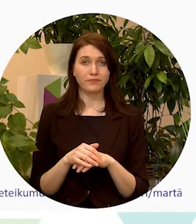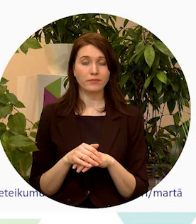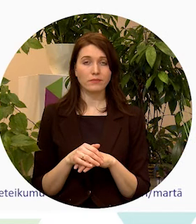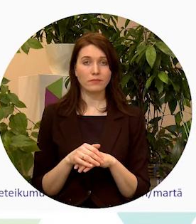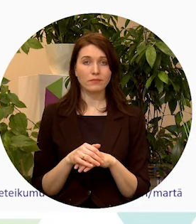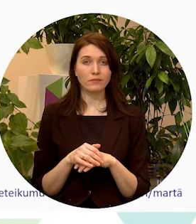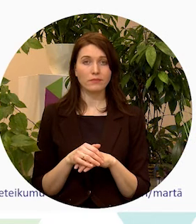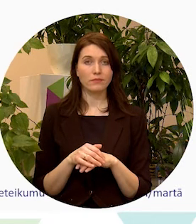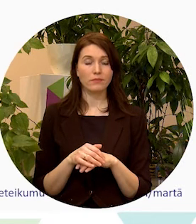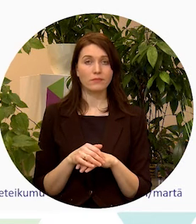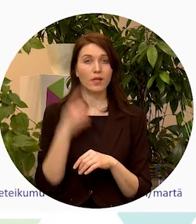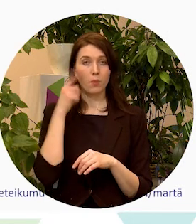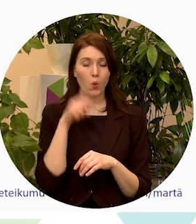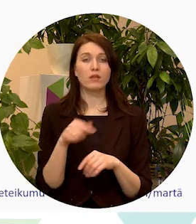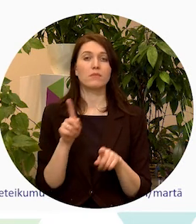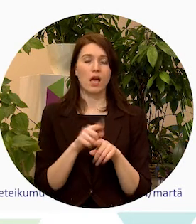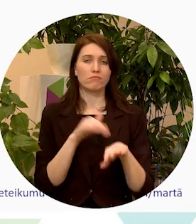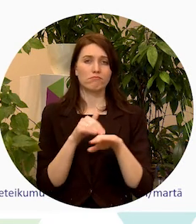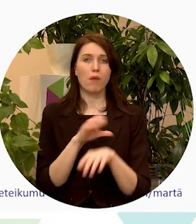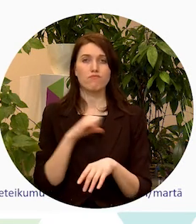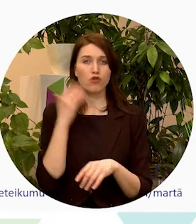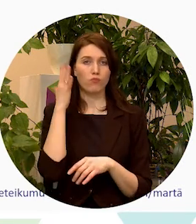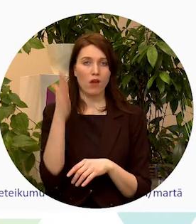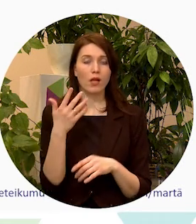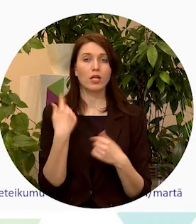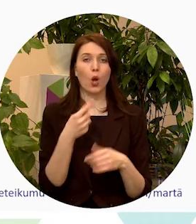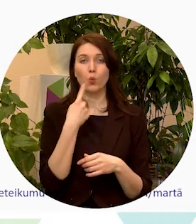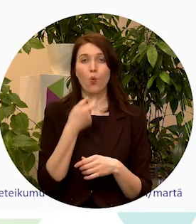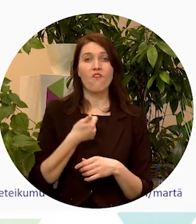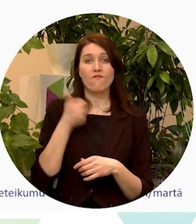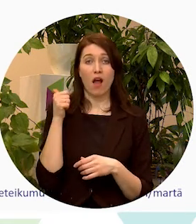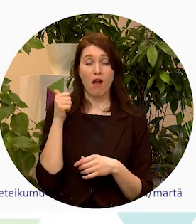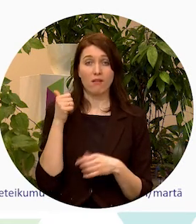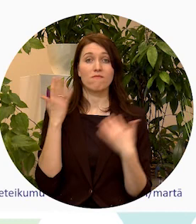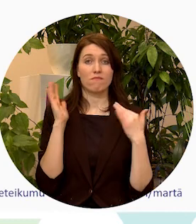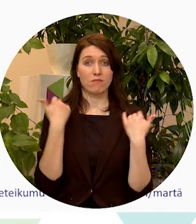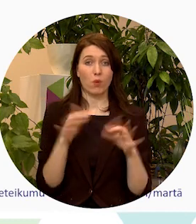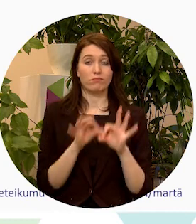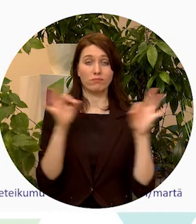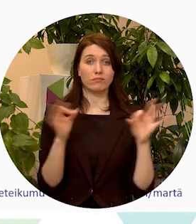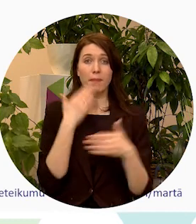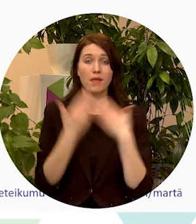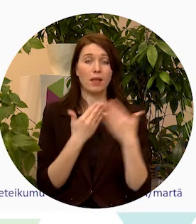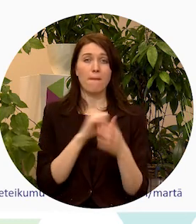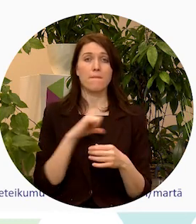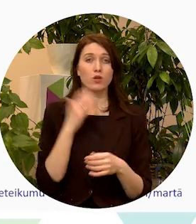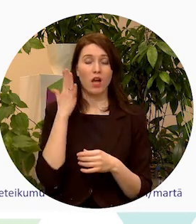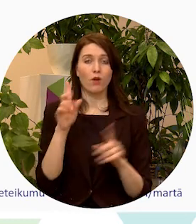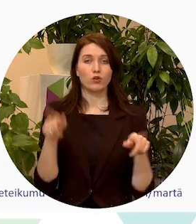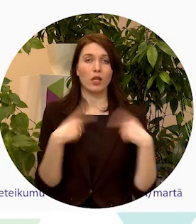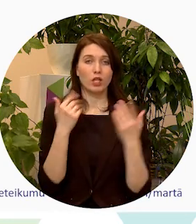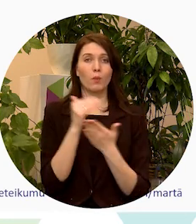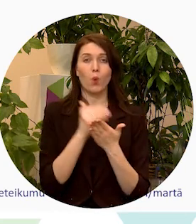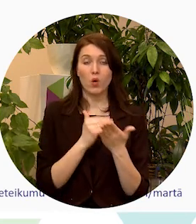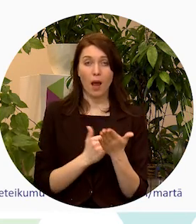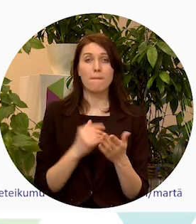Protams, arī aicinām pašpārvaldes jau šobrīd, kopš vakardienas, var pieteikties pašpārvaldes attīstības programmai,